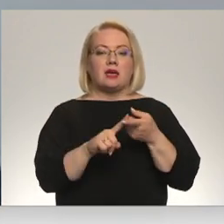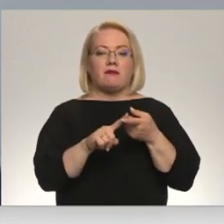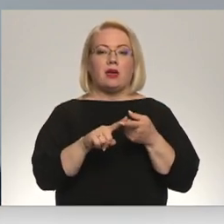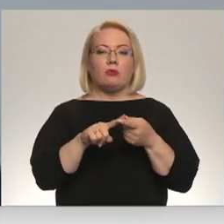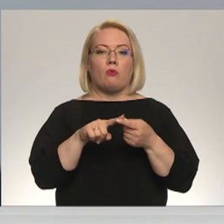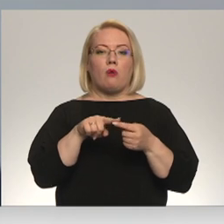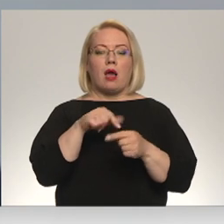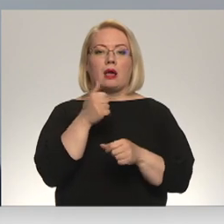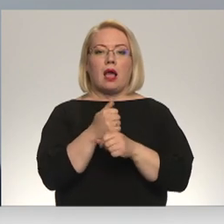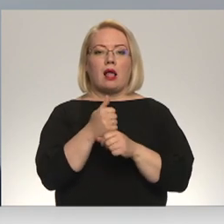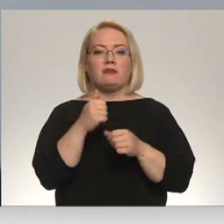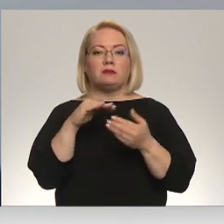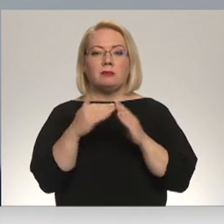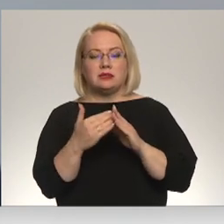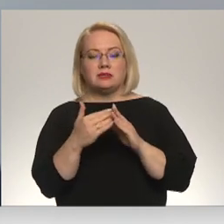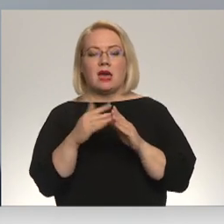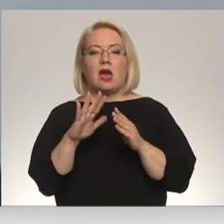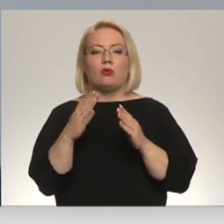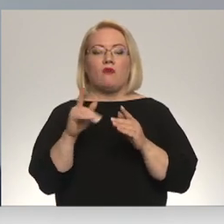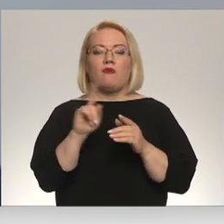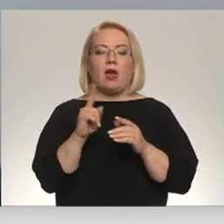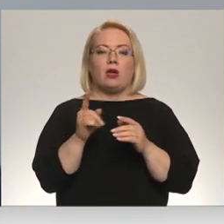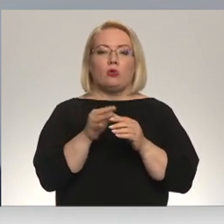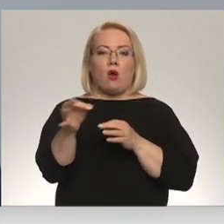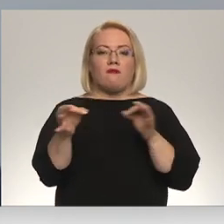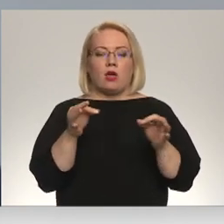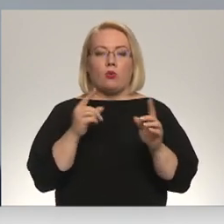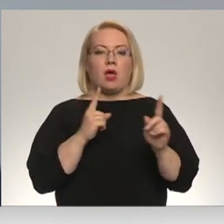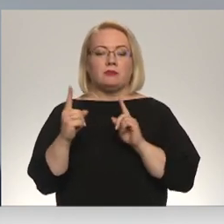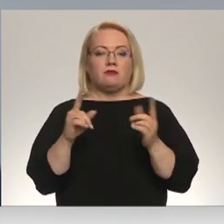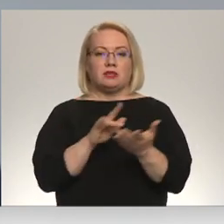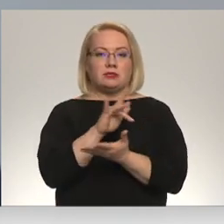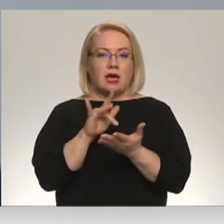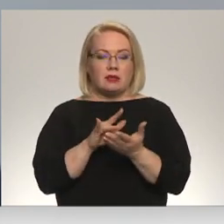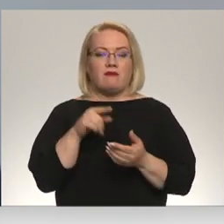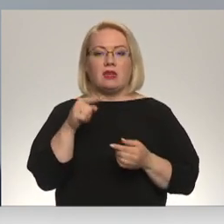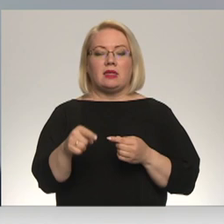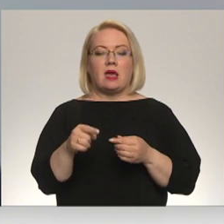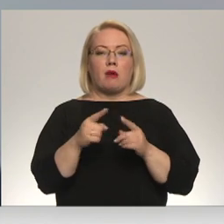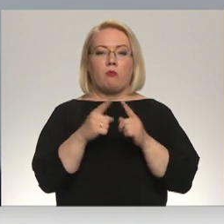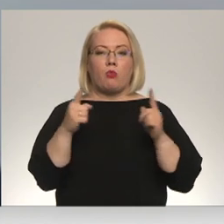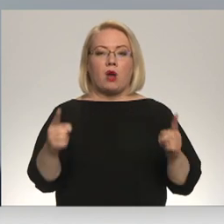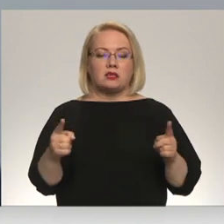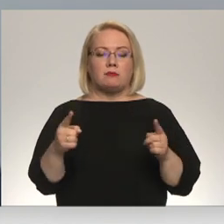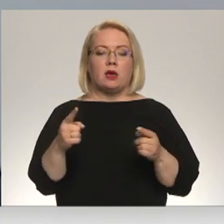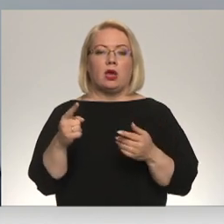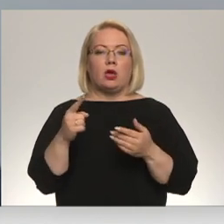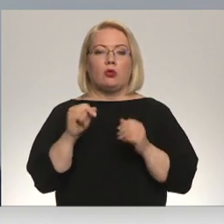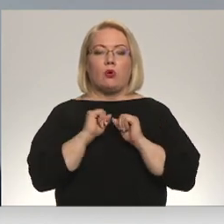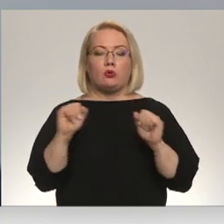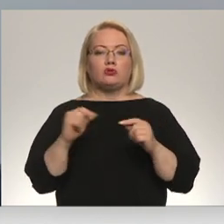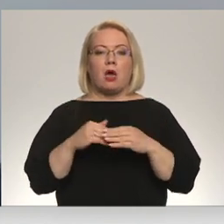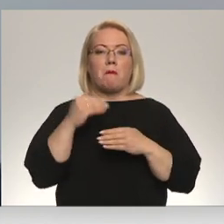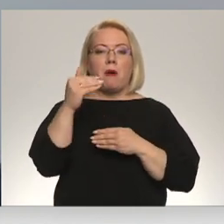vai novado administratīvos centrus savā starpā vai arī šie posmi nodrošina pārrobežu savienojumus